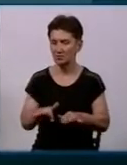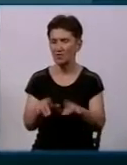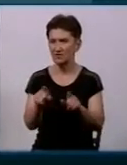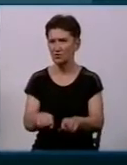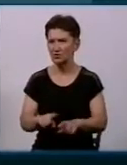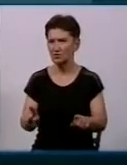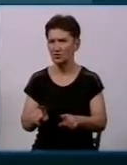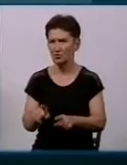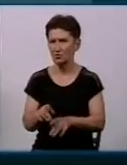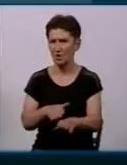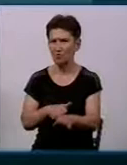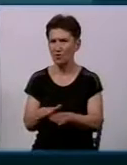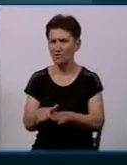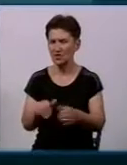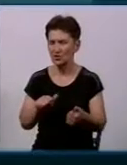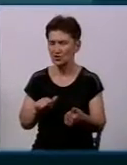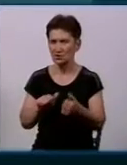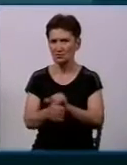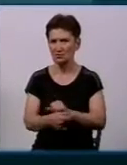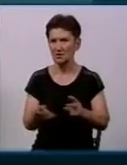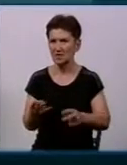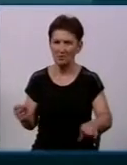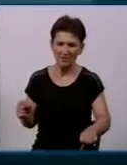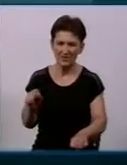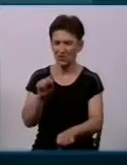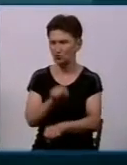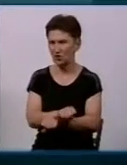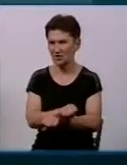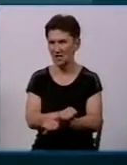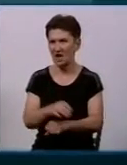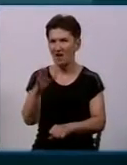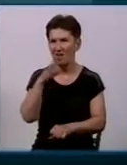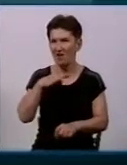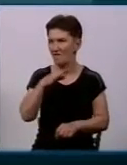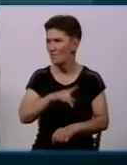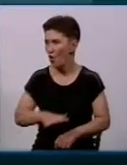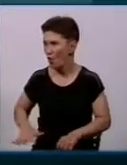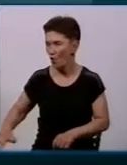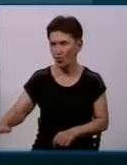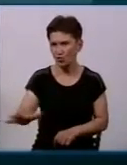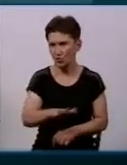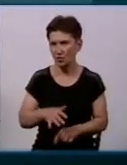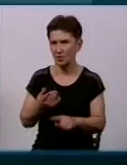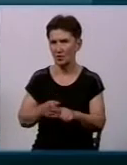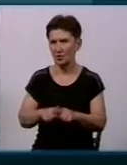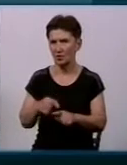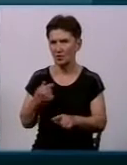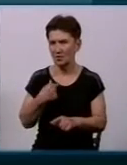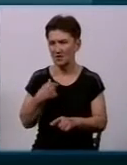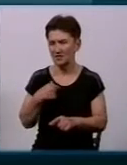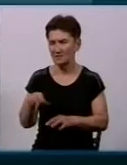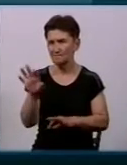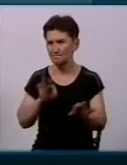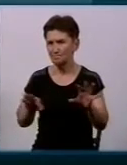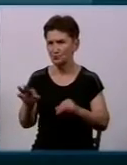щоб замінути повністю на новий, необхідно висключити водопостачання в даному мікрорайоні. І ми підбираємо, якщо є такі якісь плани,